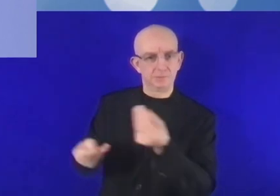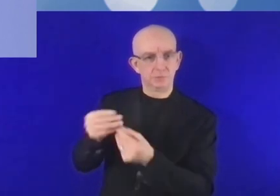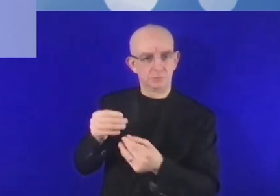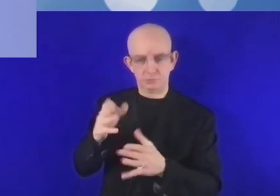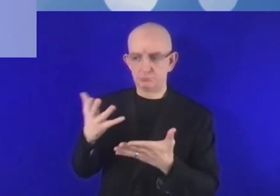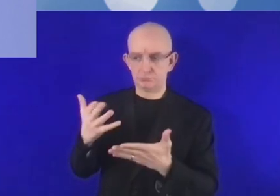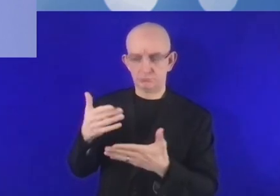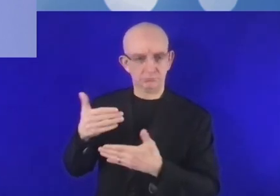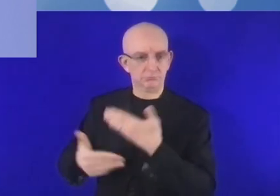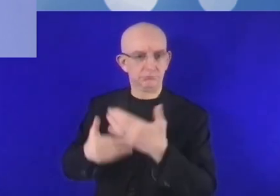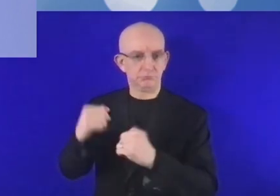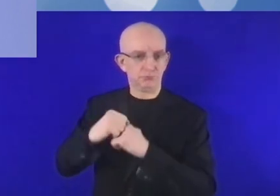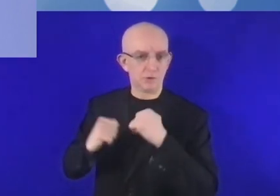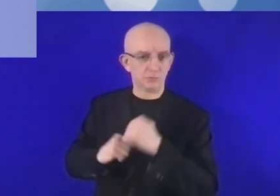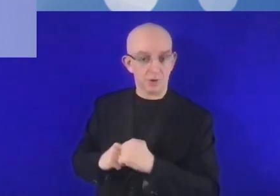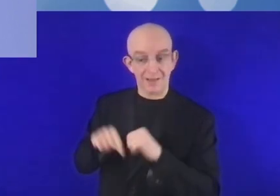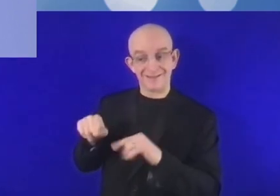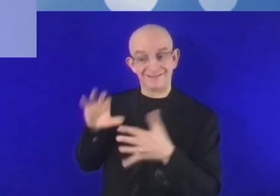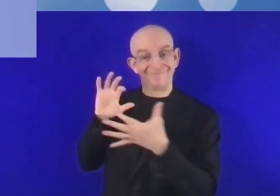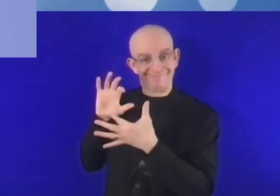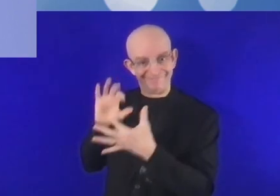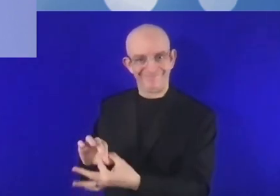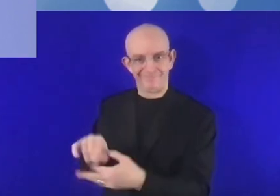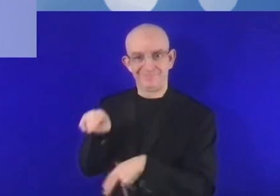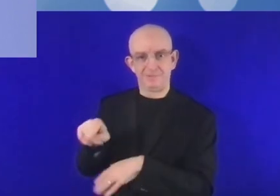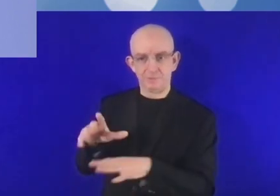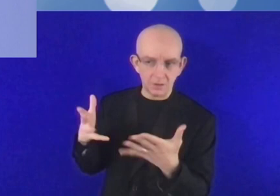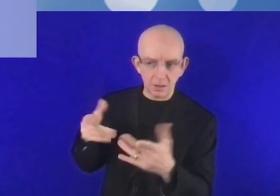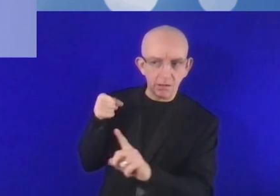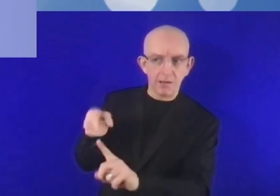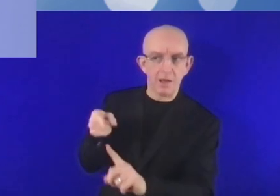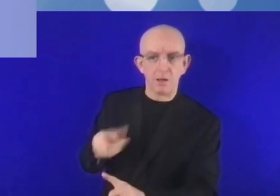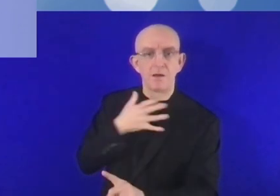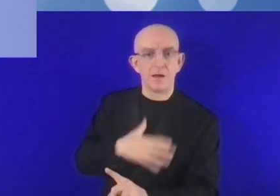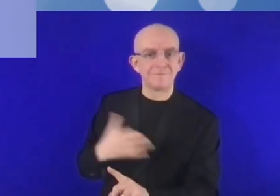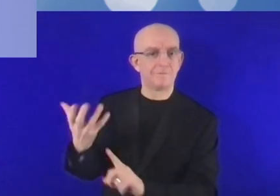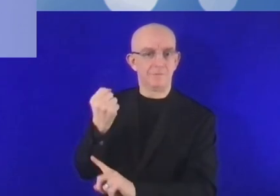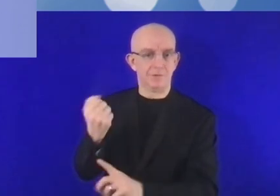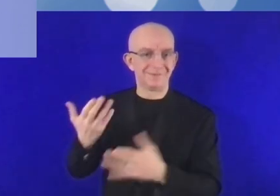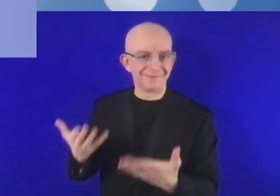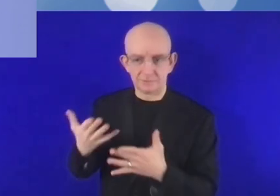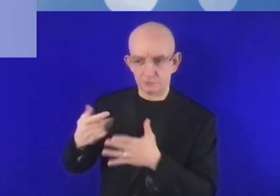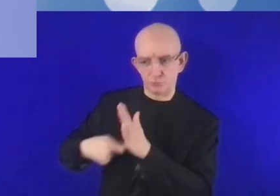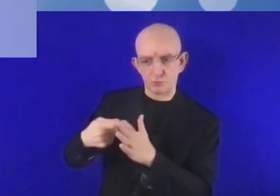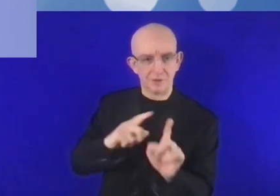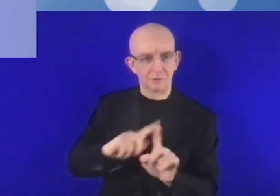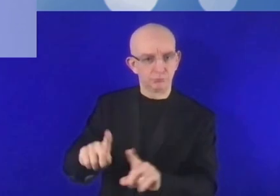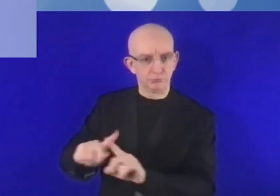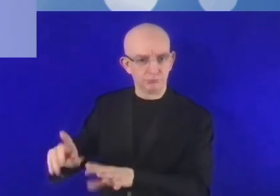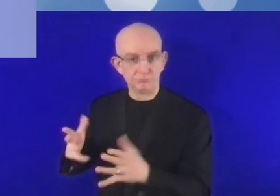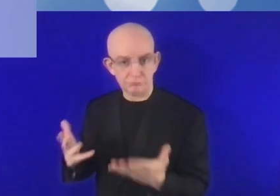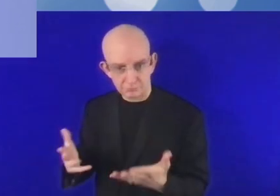pour faire en sorte que l'architecture financière convienne à un projet donné, convienne à une entreprise donnée. Parce que ce n pas du